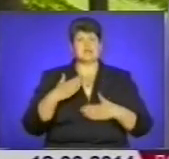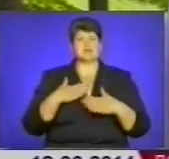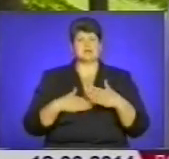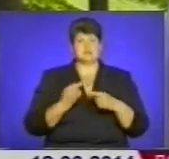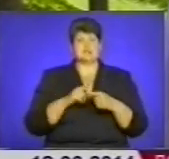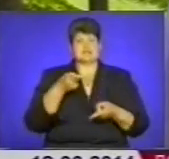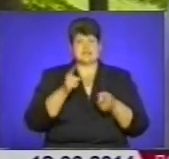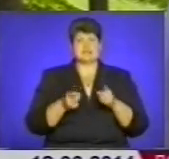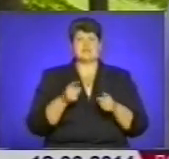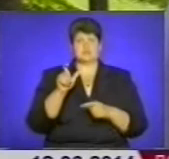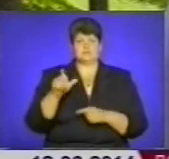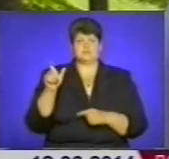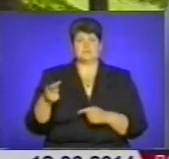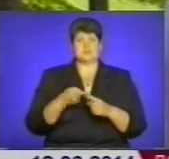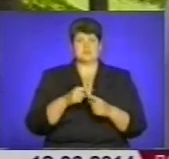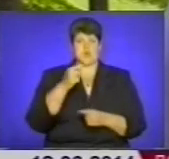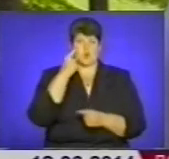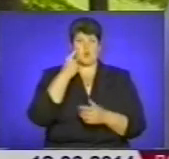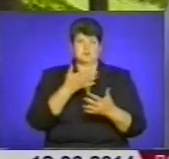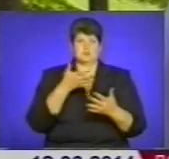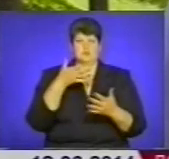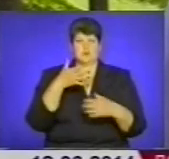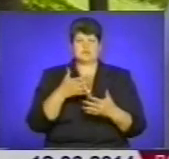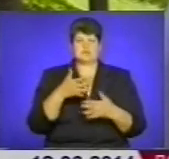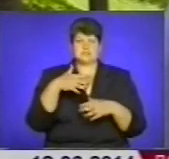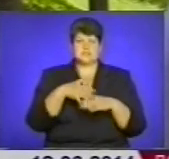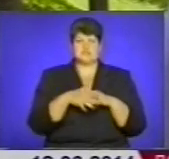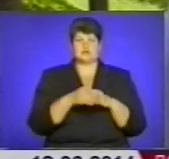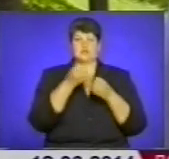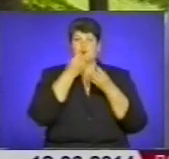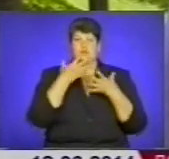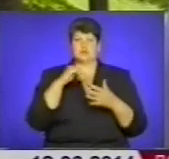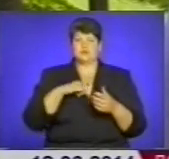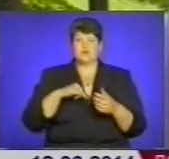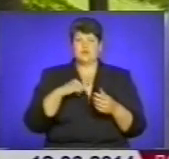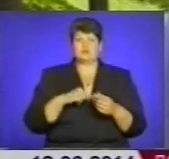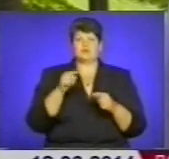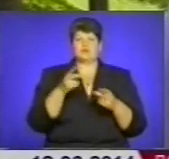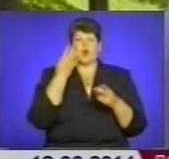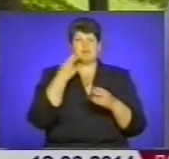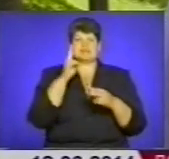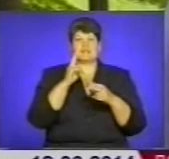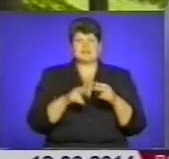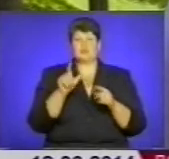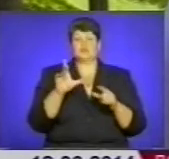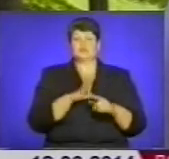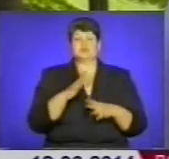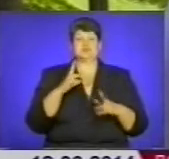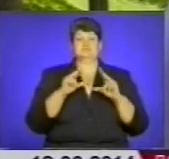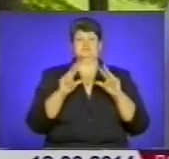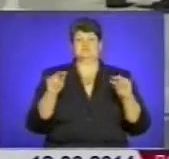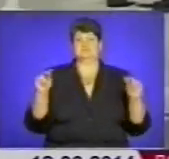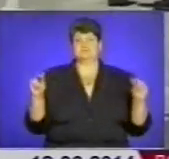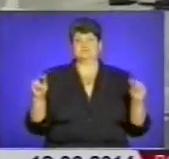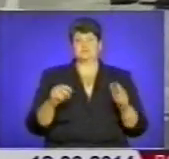мешканці це оцінили, дуже позитивні емоції, тому тут, коли закінчувалися, люди всі були просто щасливі від